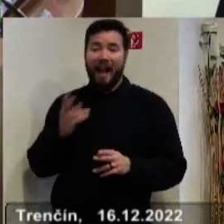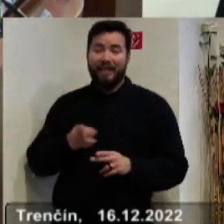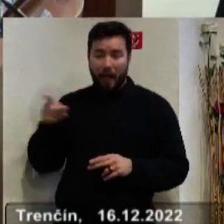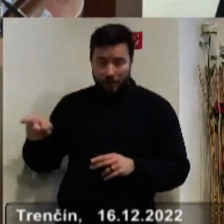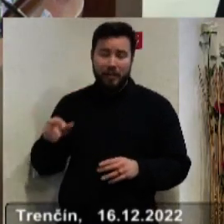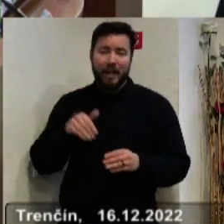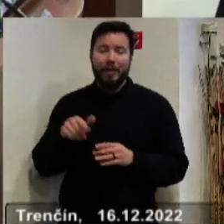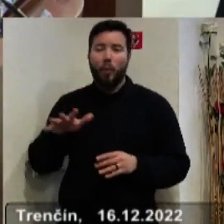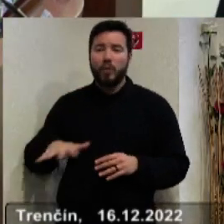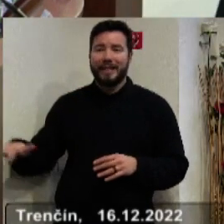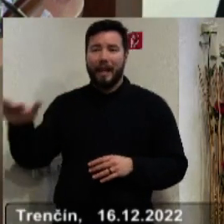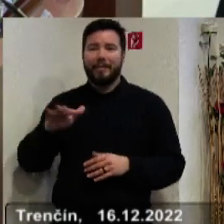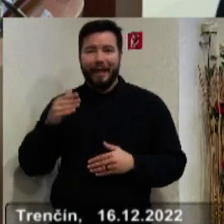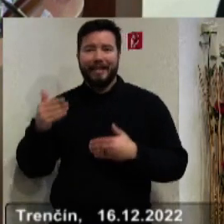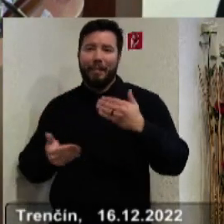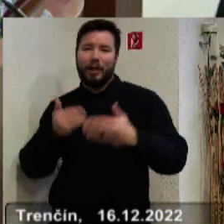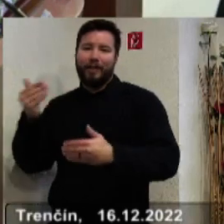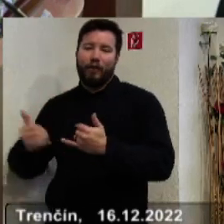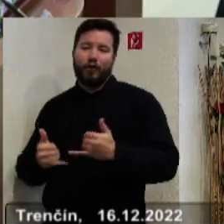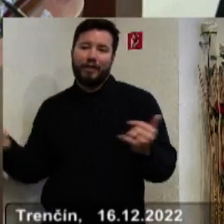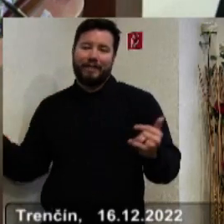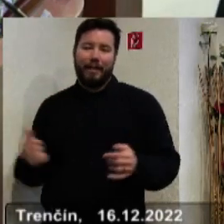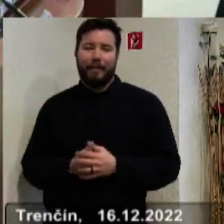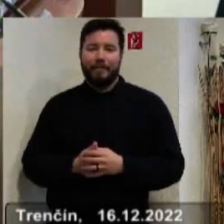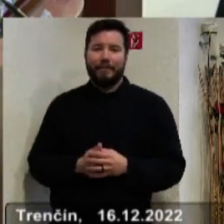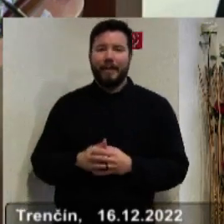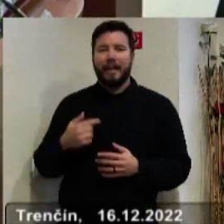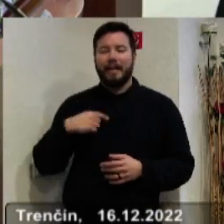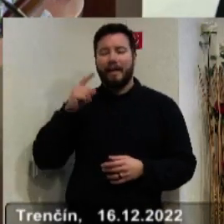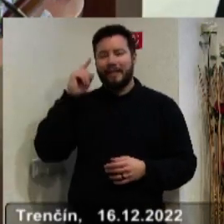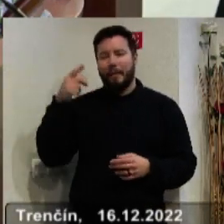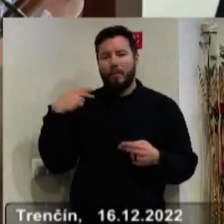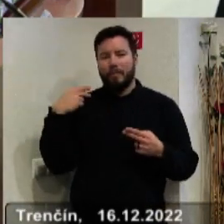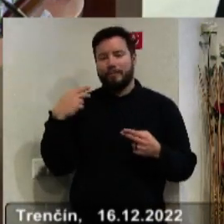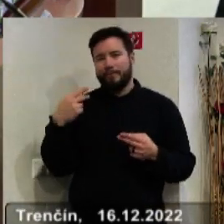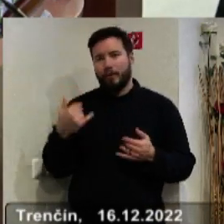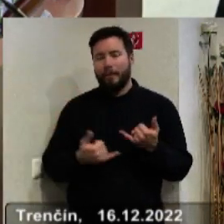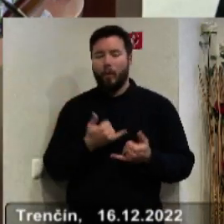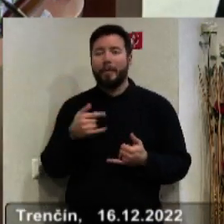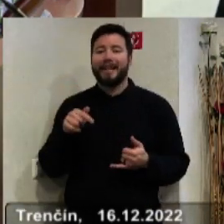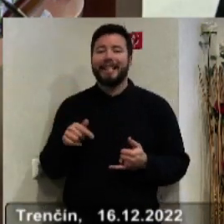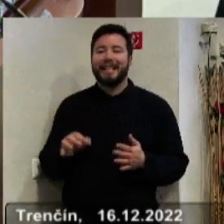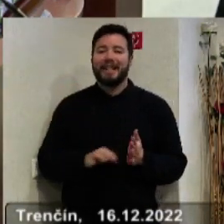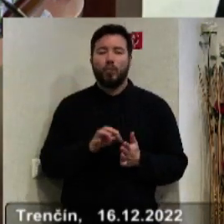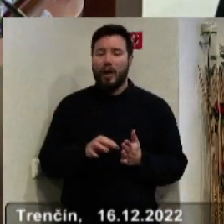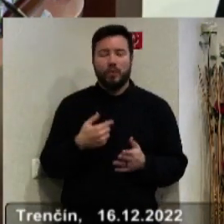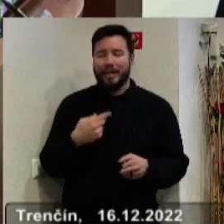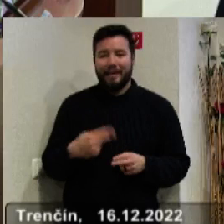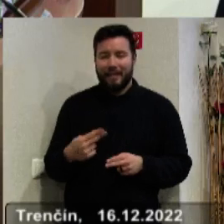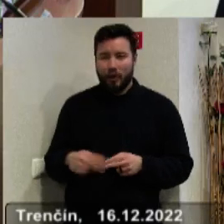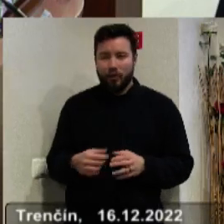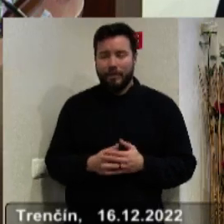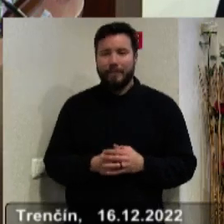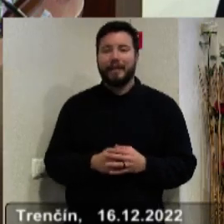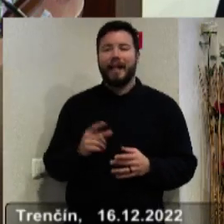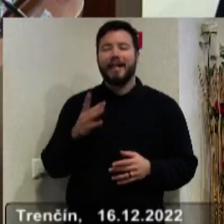územie nejakým spôsobom napredovalo, rozvíjalo sa. Ja viem opäť, že tú situáciu dnešním vystúpením nevyrieším,